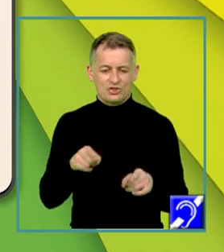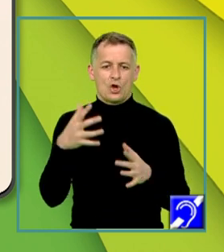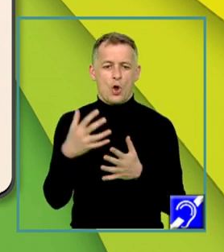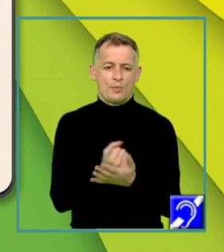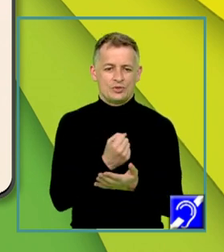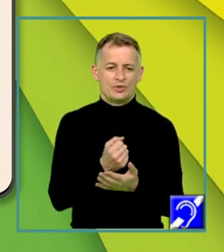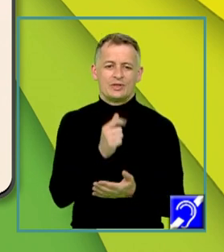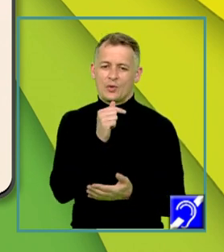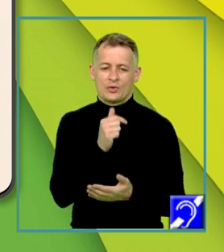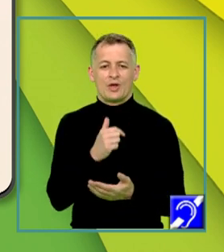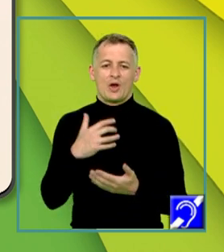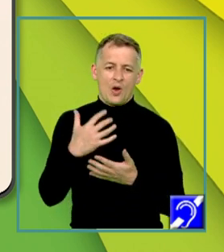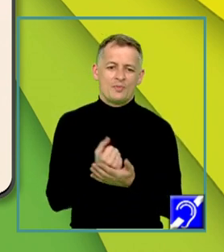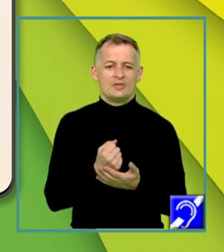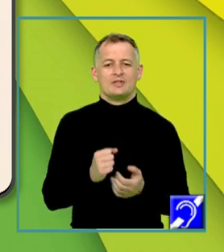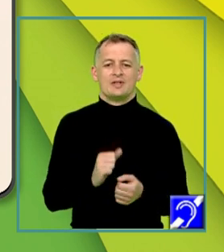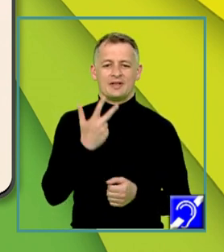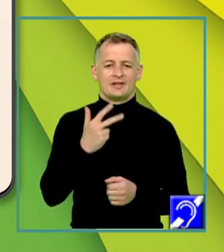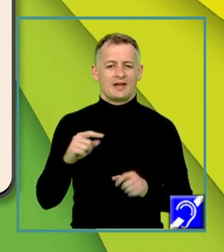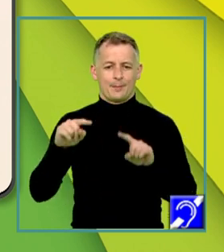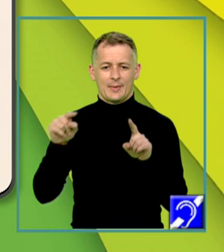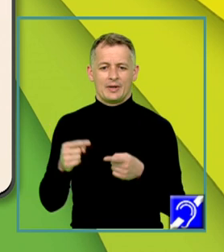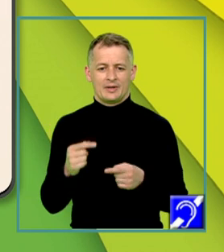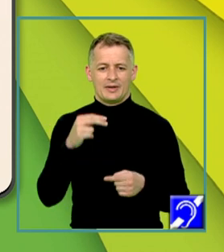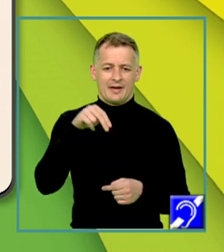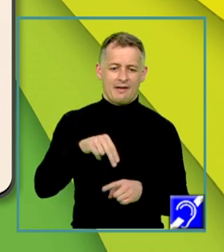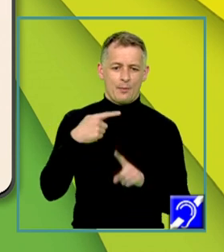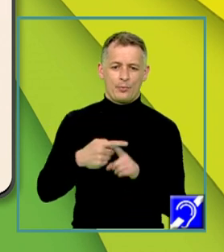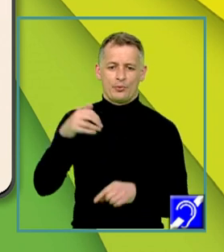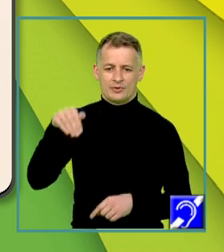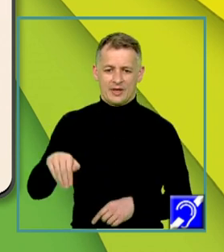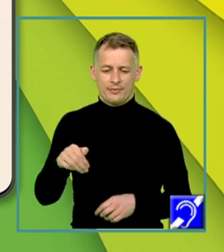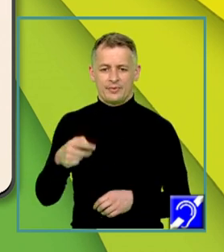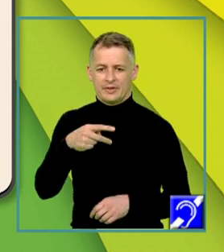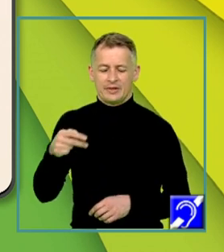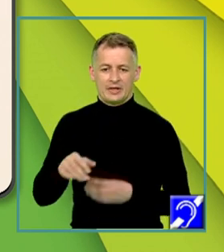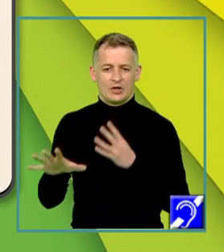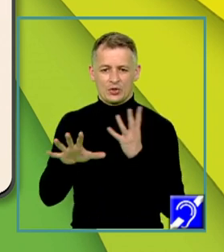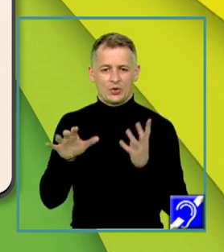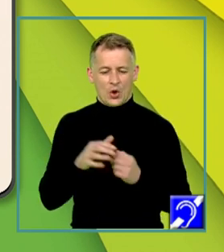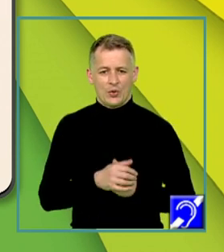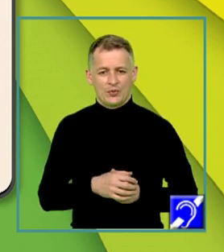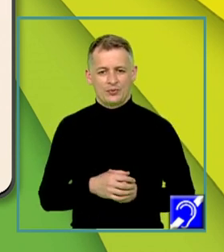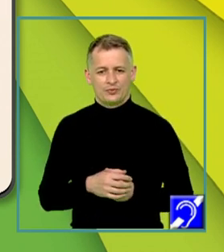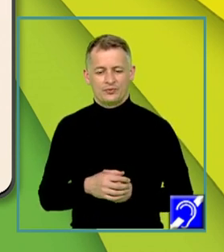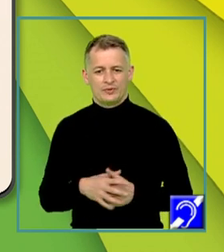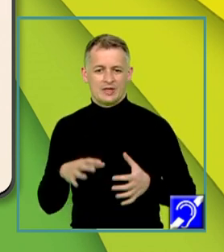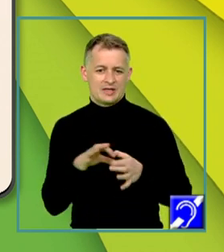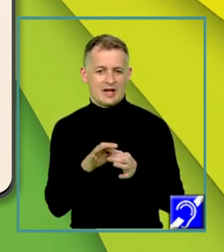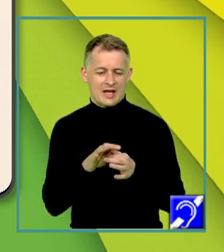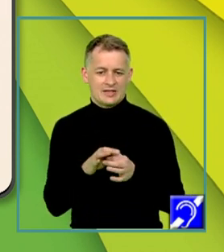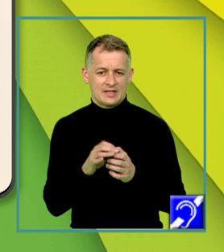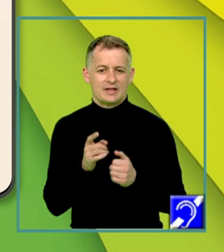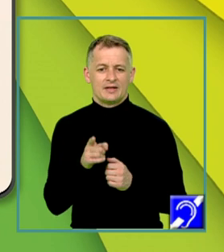de unde obținem 3 pe lângă N plus M egal cu 9, relație ce este